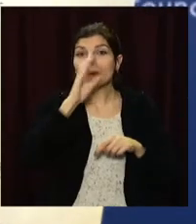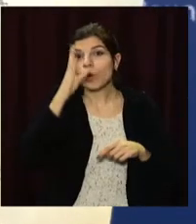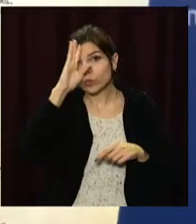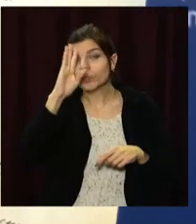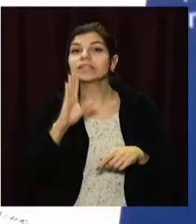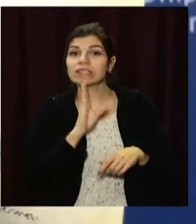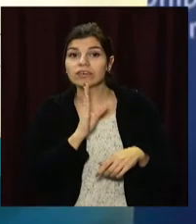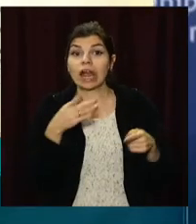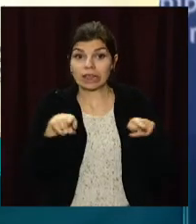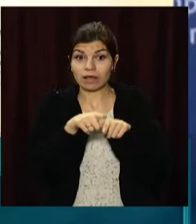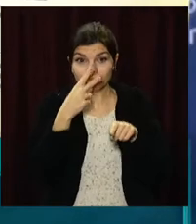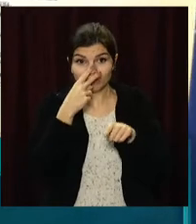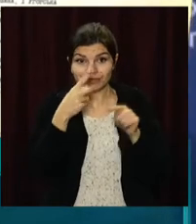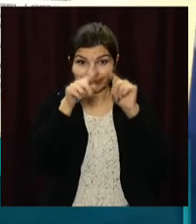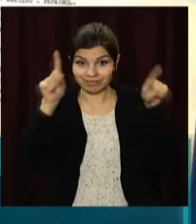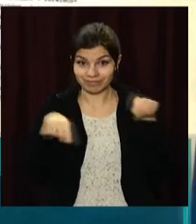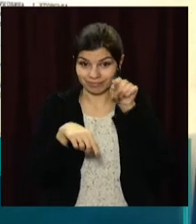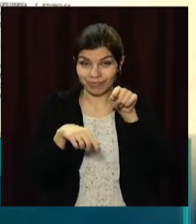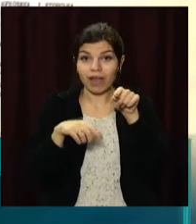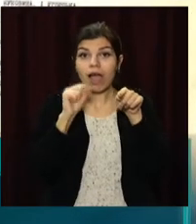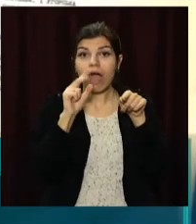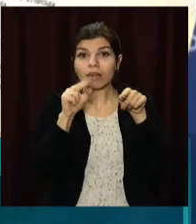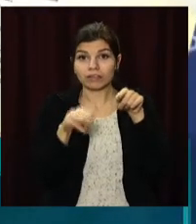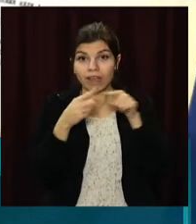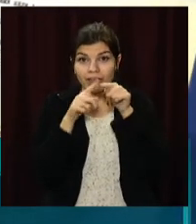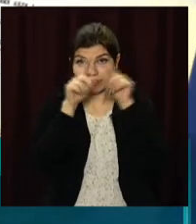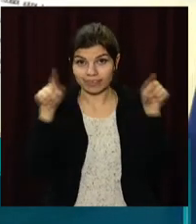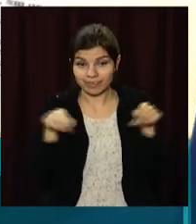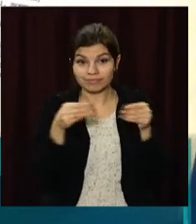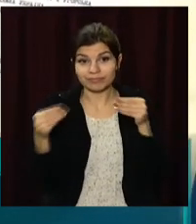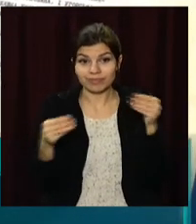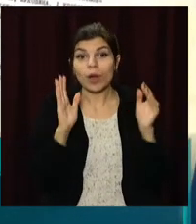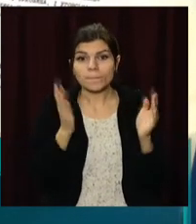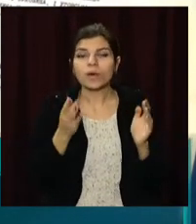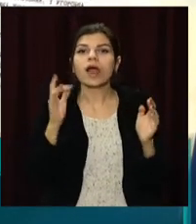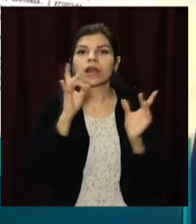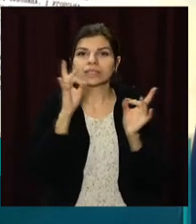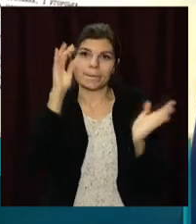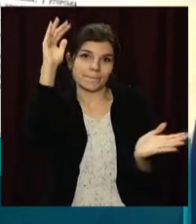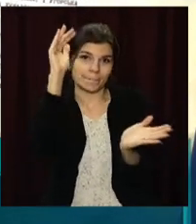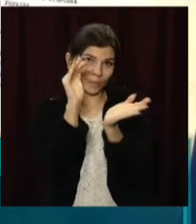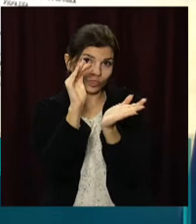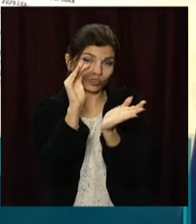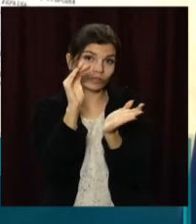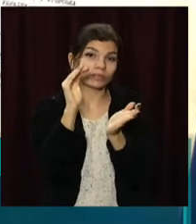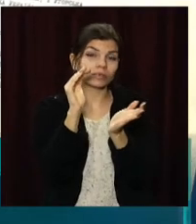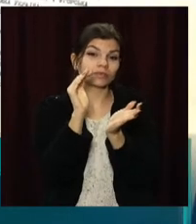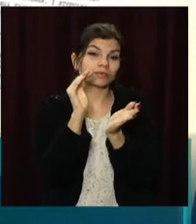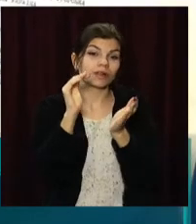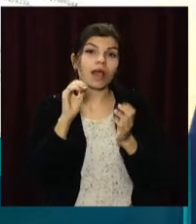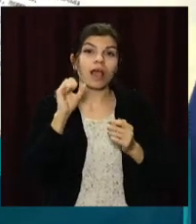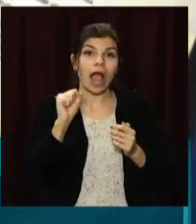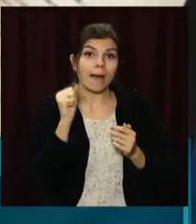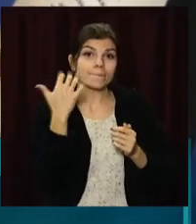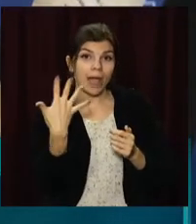і дівчата саме такі примірники акту злуки поширювати. Єдине, що вони будуть меншого формату, вони будуть формату А5.